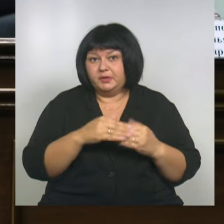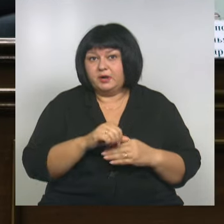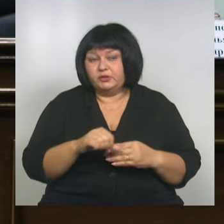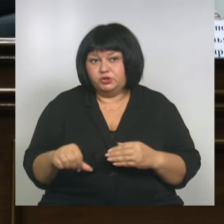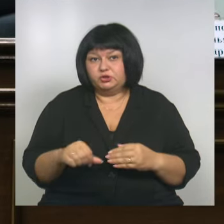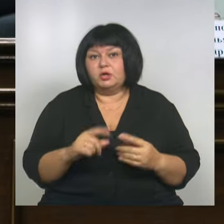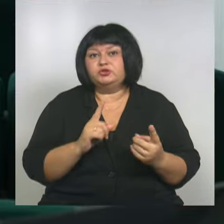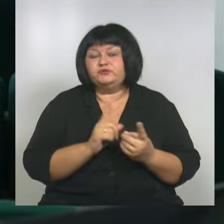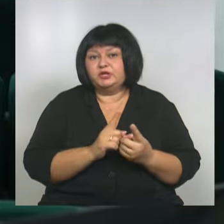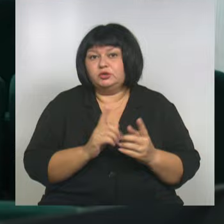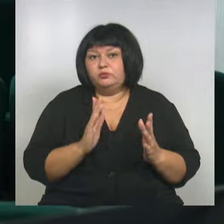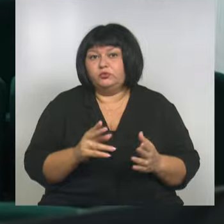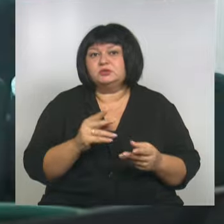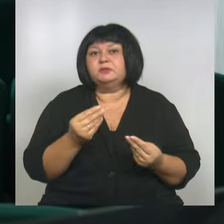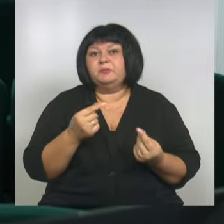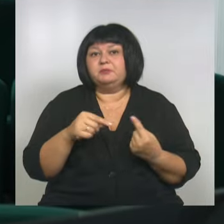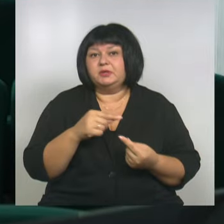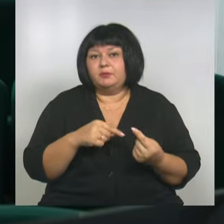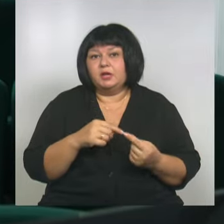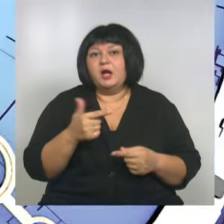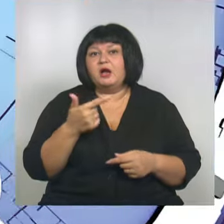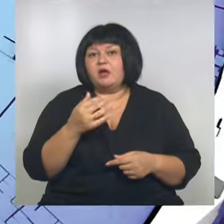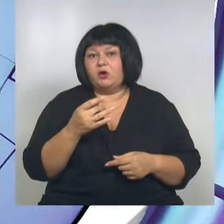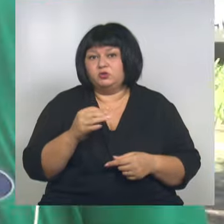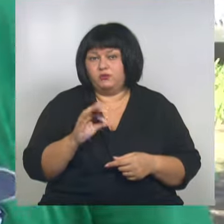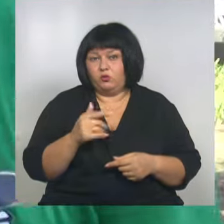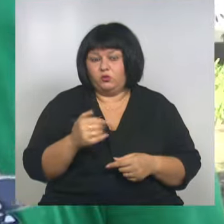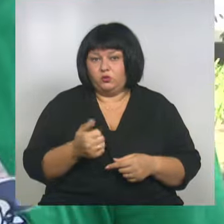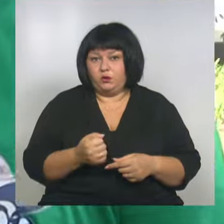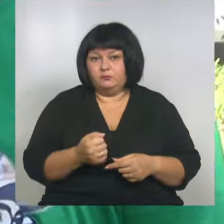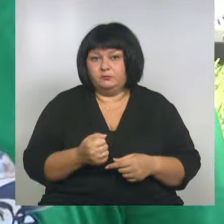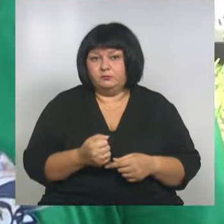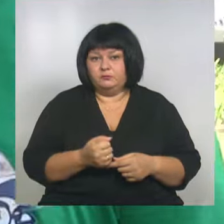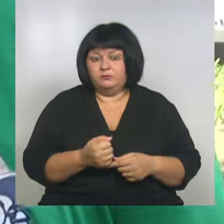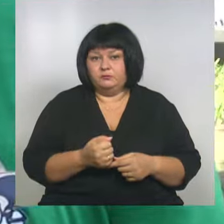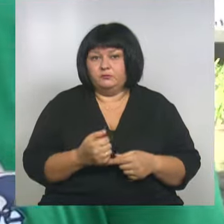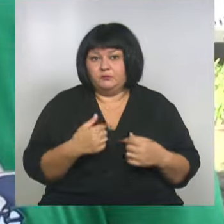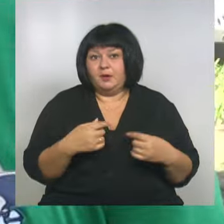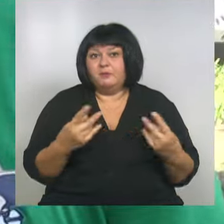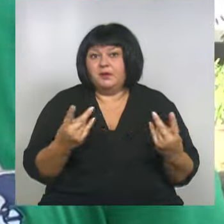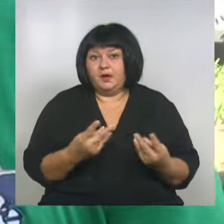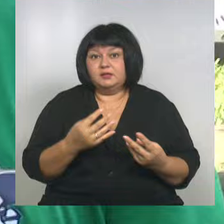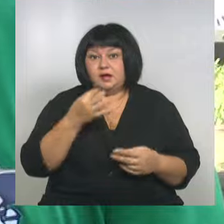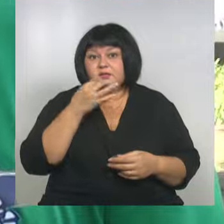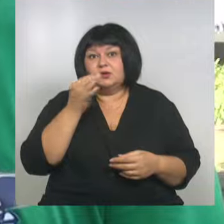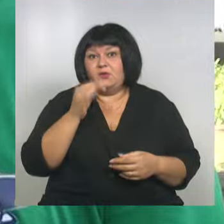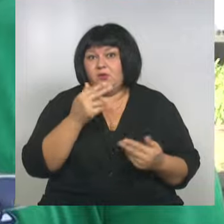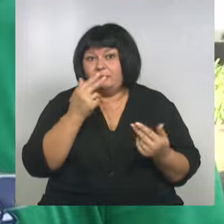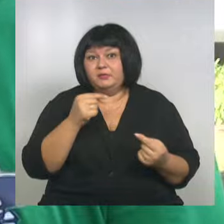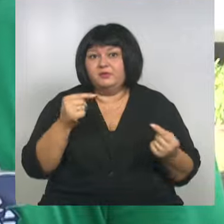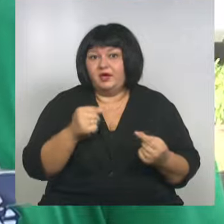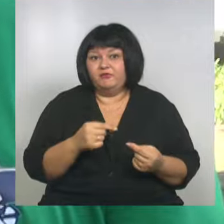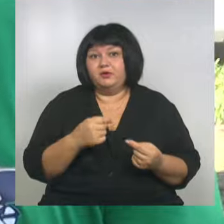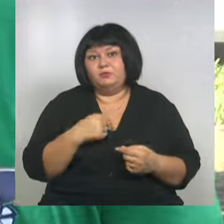Очередная встреча с предпринимателями Грайворонского округа. Наверняка нам пригодятся эти навыки в будущем. Мы сможем где-то